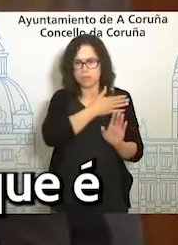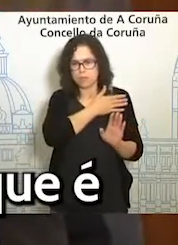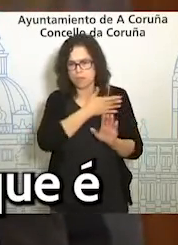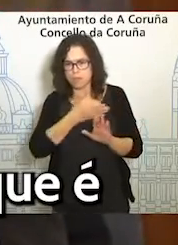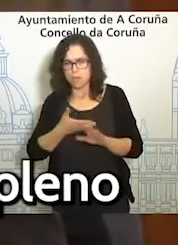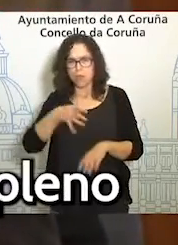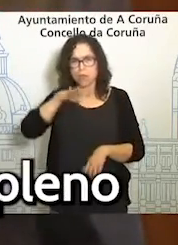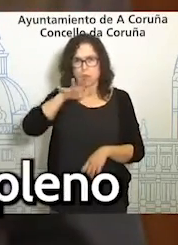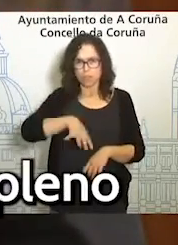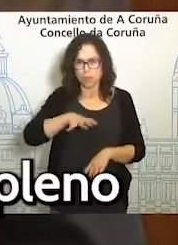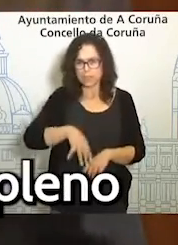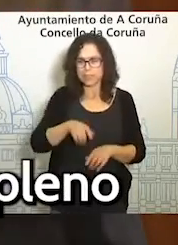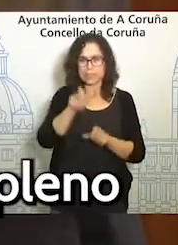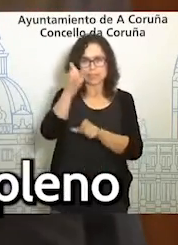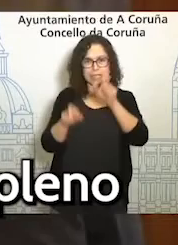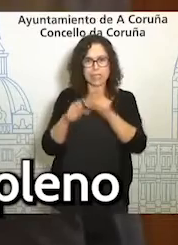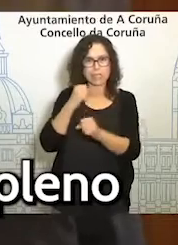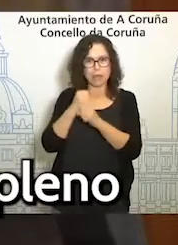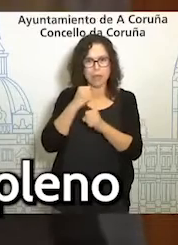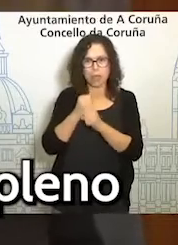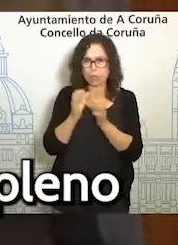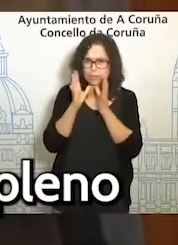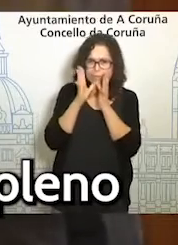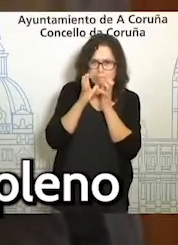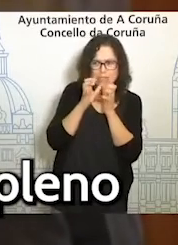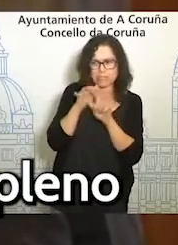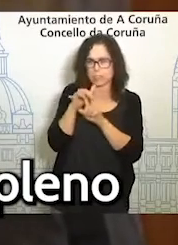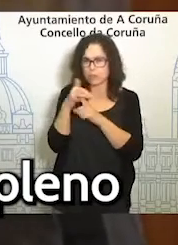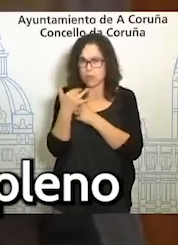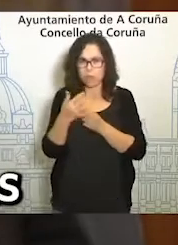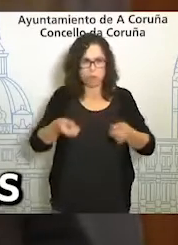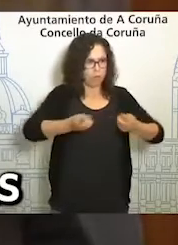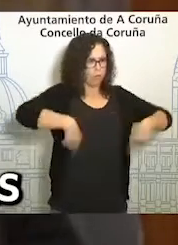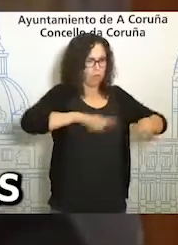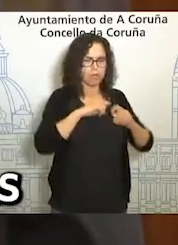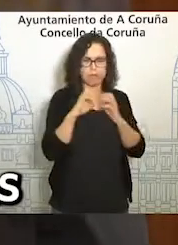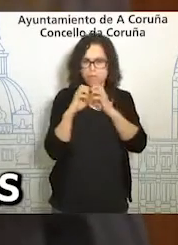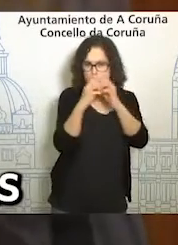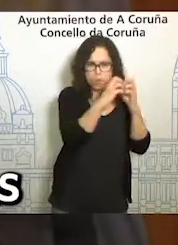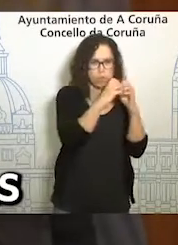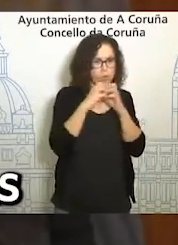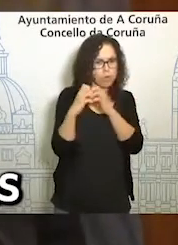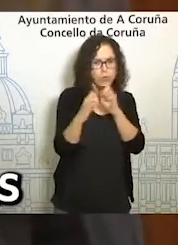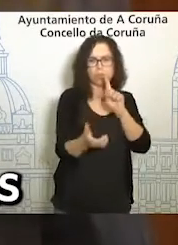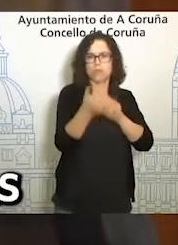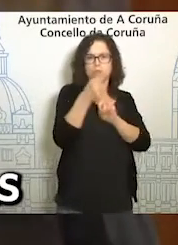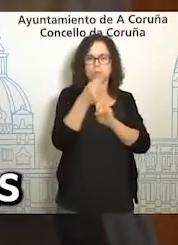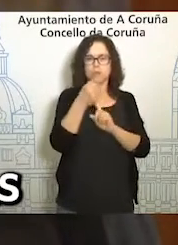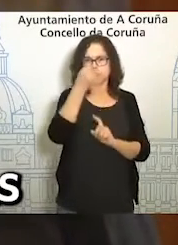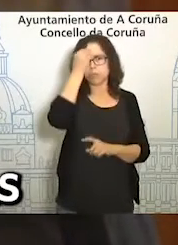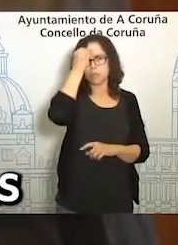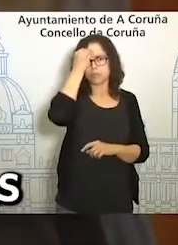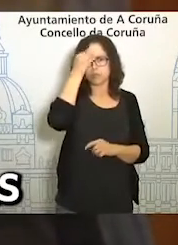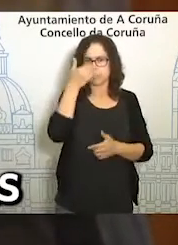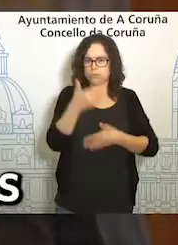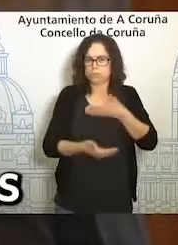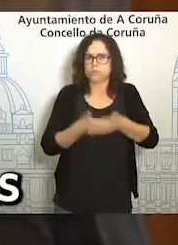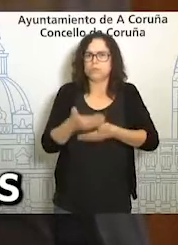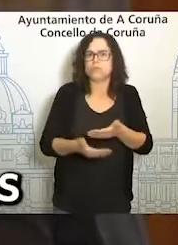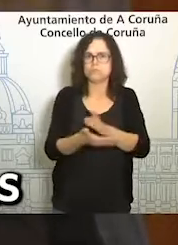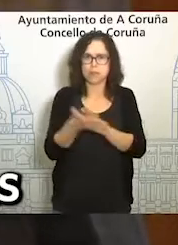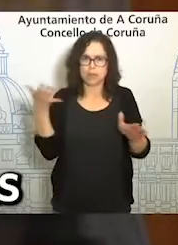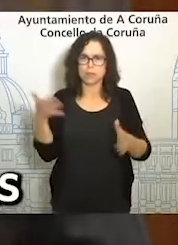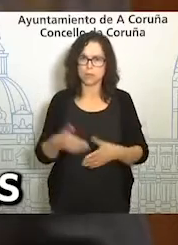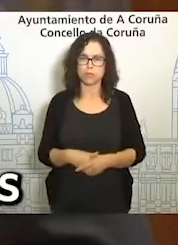a situación das traballadoras e coa unanimidade que hai neste pleno para buscar unha alternativa, penso que son razóns abondas para ir un pouco máis rápido.